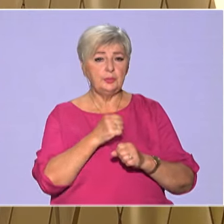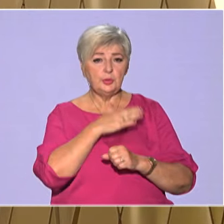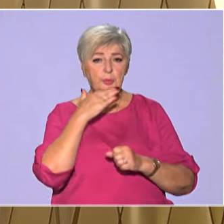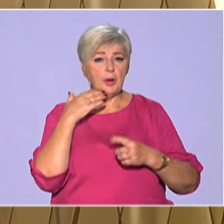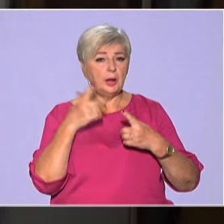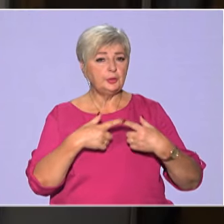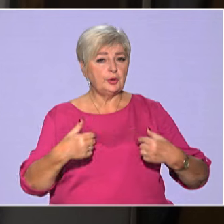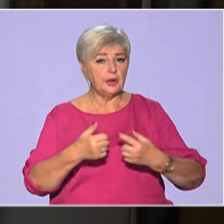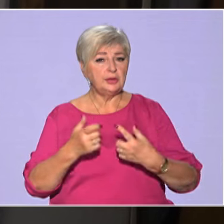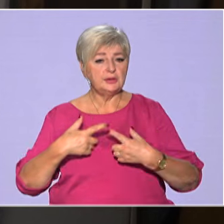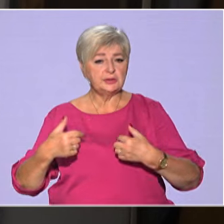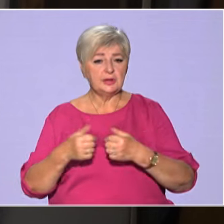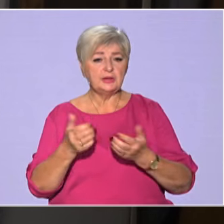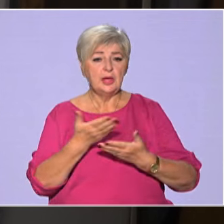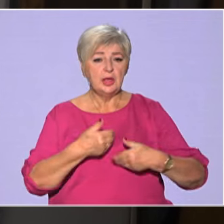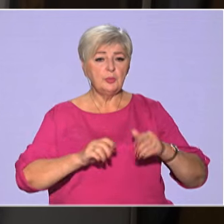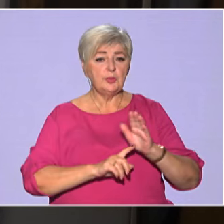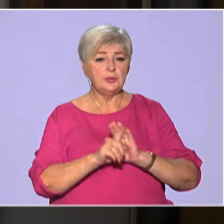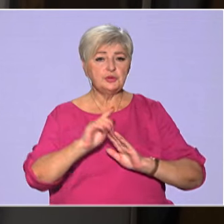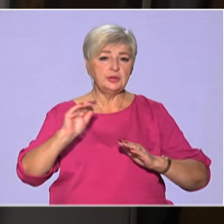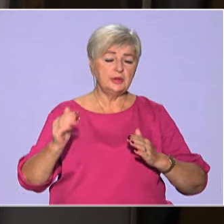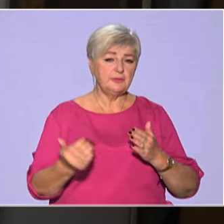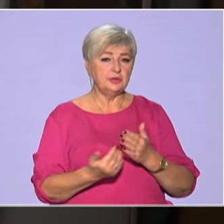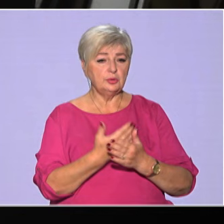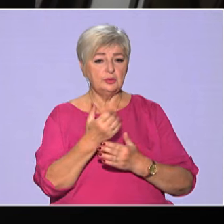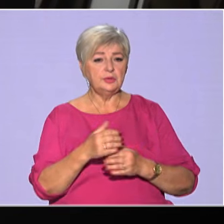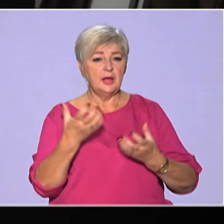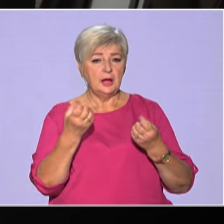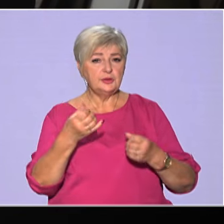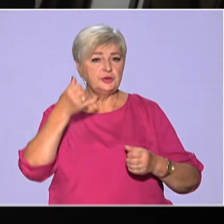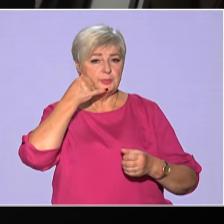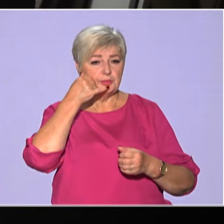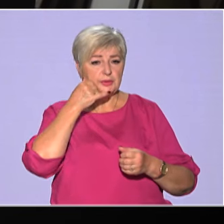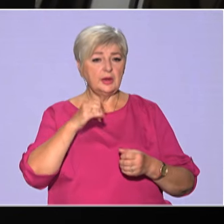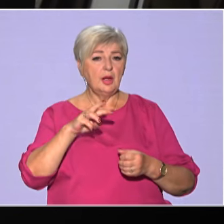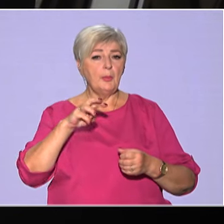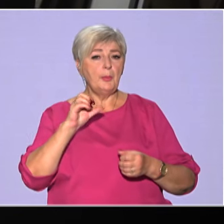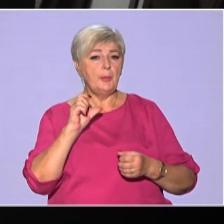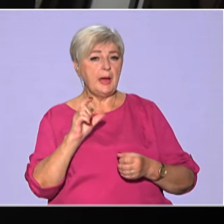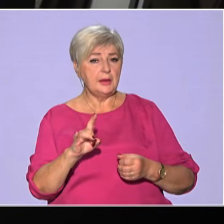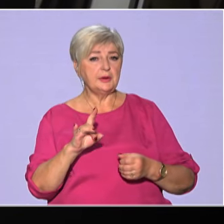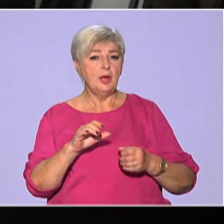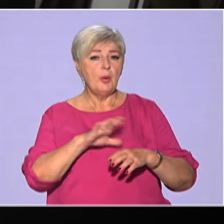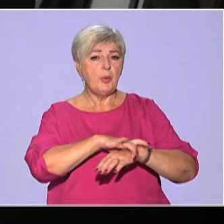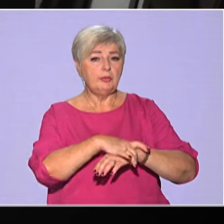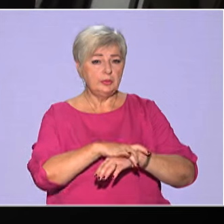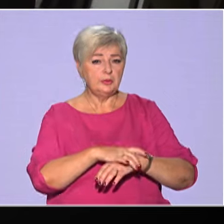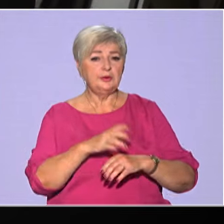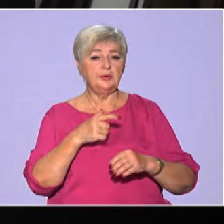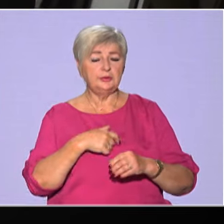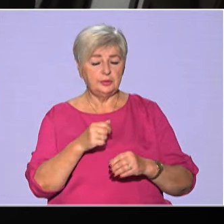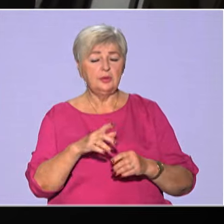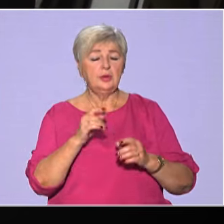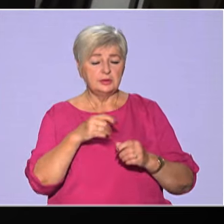і ми почали відновлюватися. Але ще й позвонив мер Павлограду, сказав, що він обов'язково